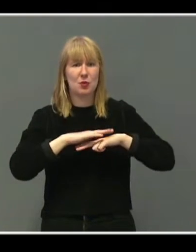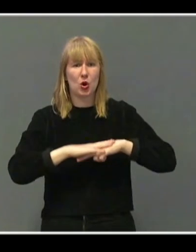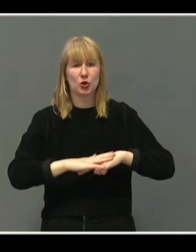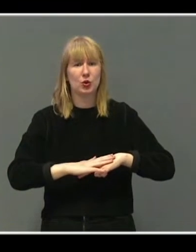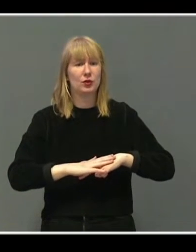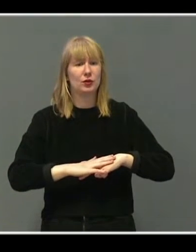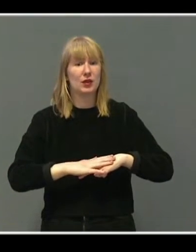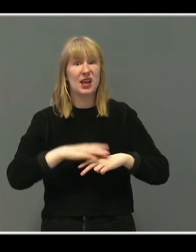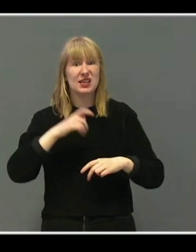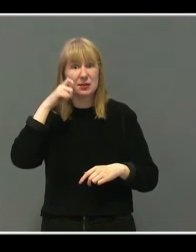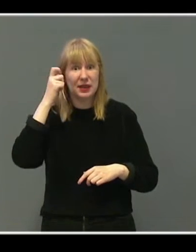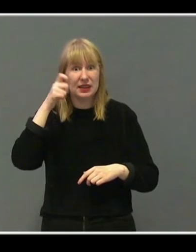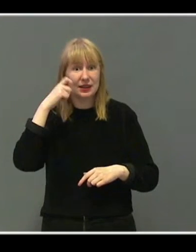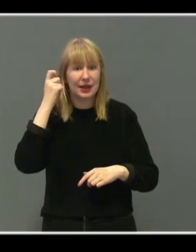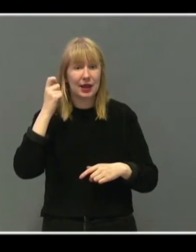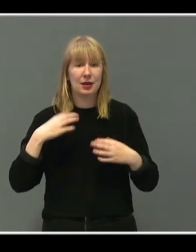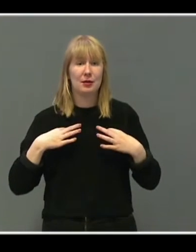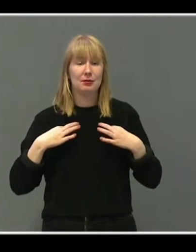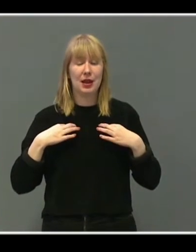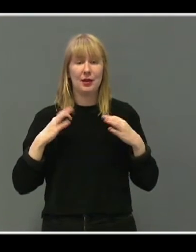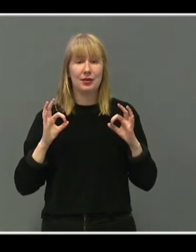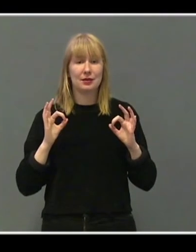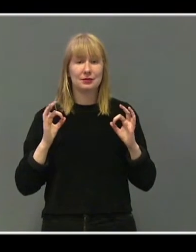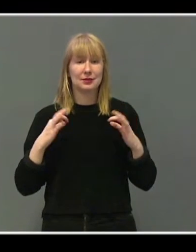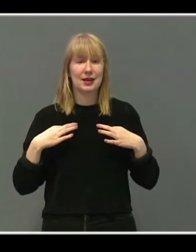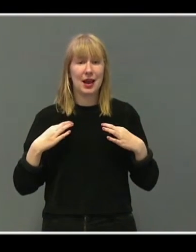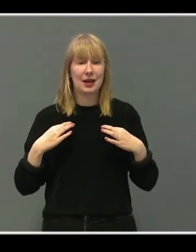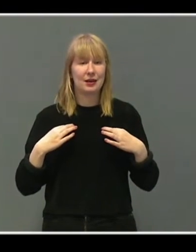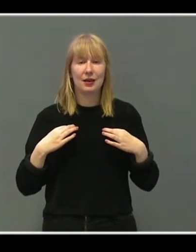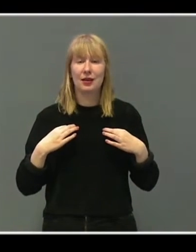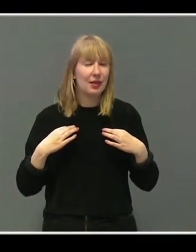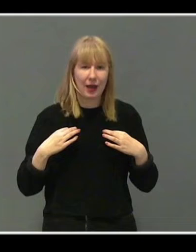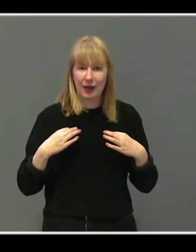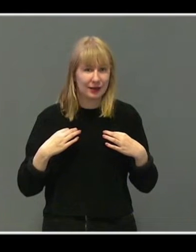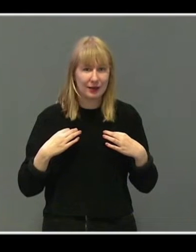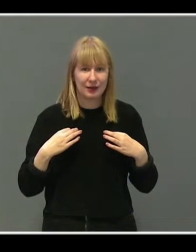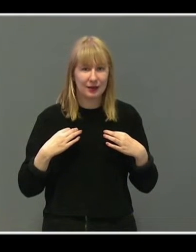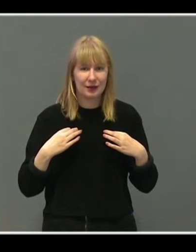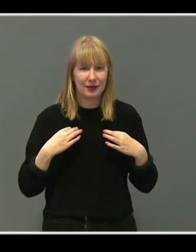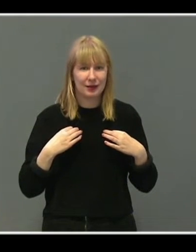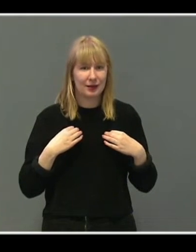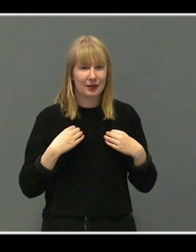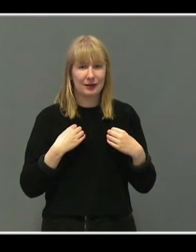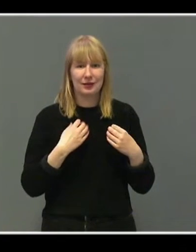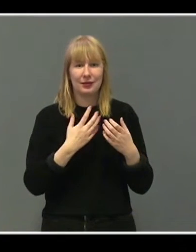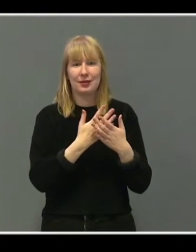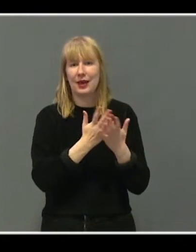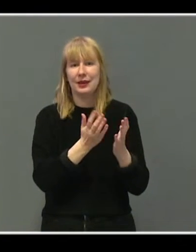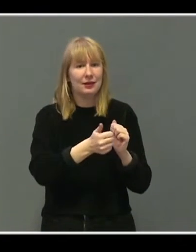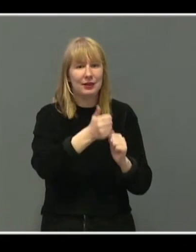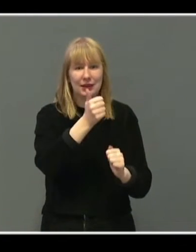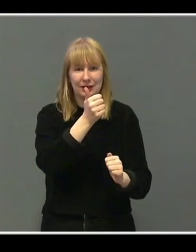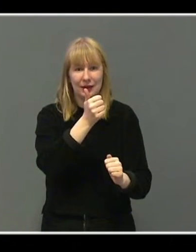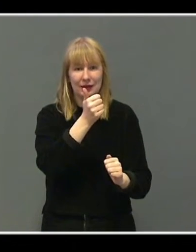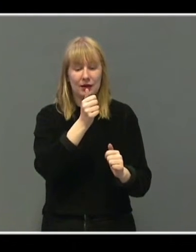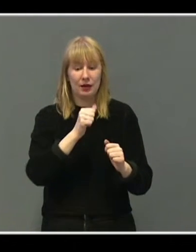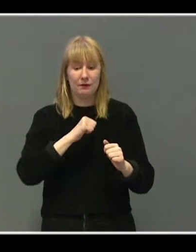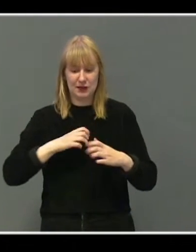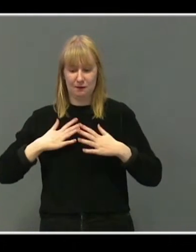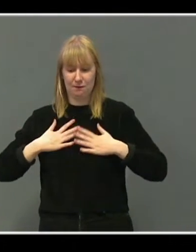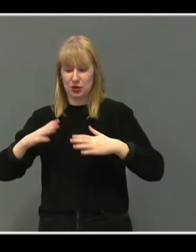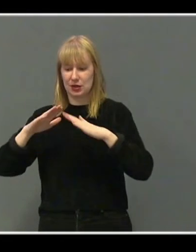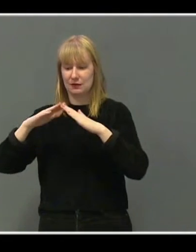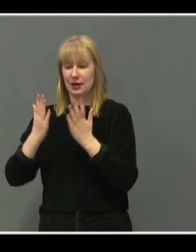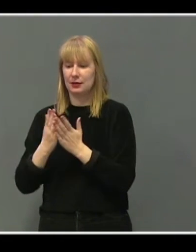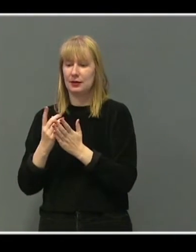eksisterer ikke sminke og pene klær. Så for meg så er gamingverdenen virkeligere enn den fysiske verden. For i den fysiske verden